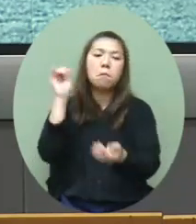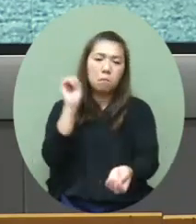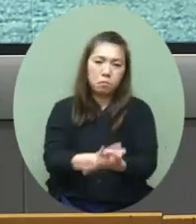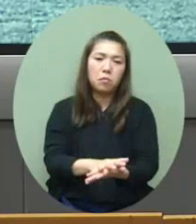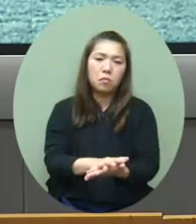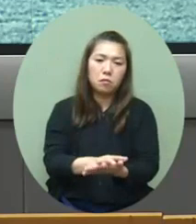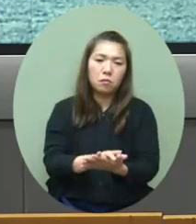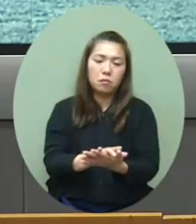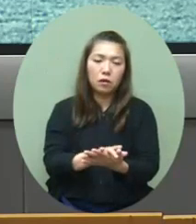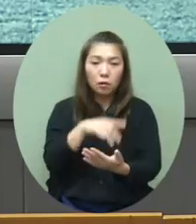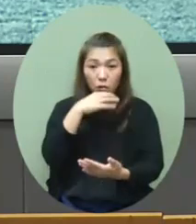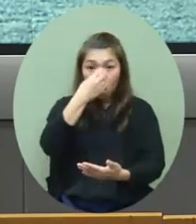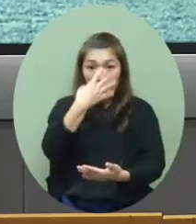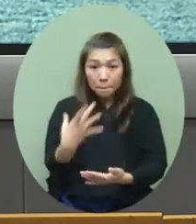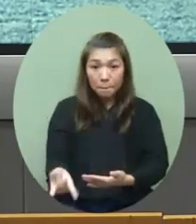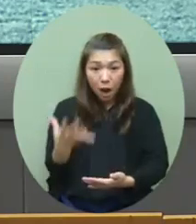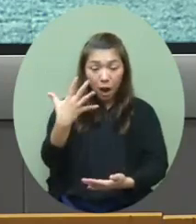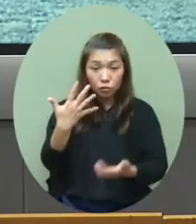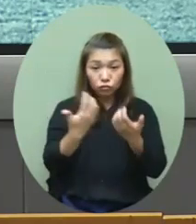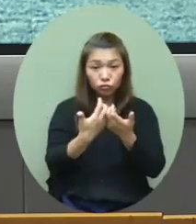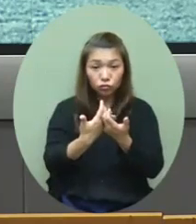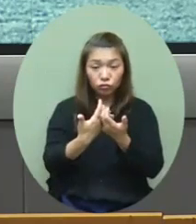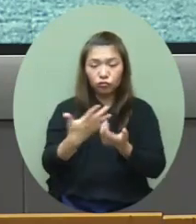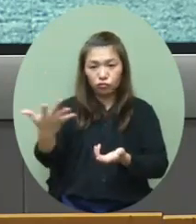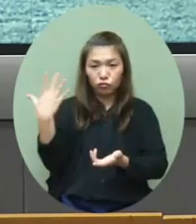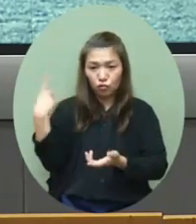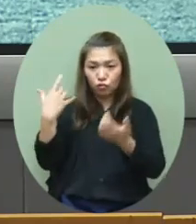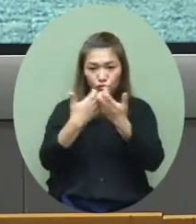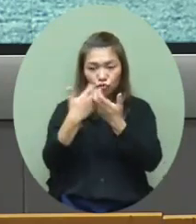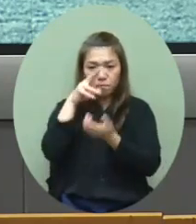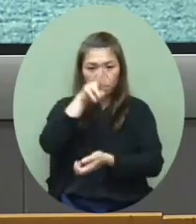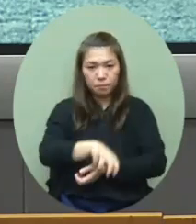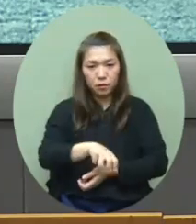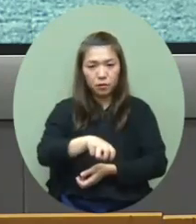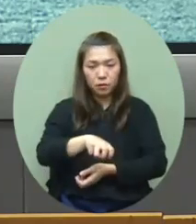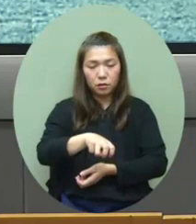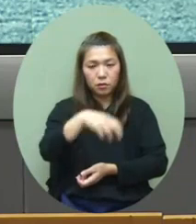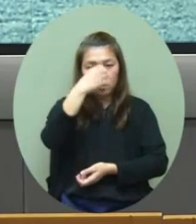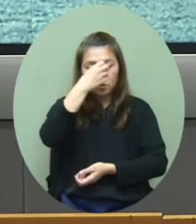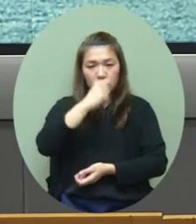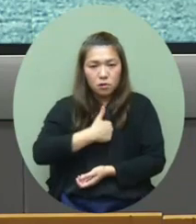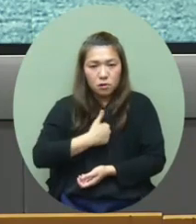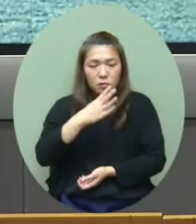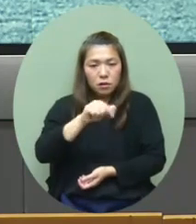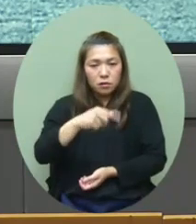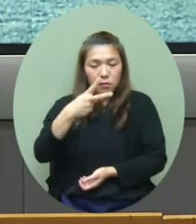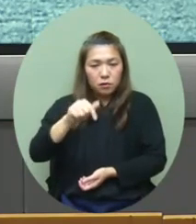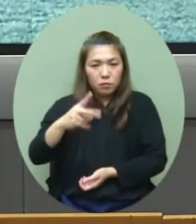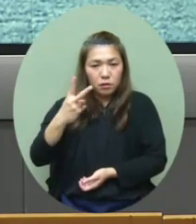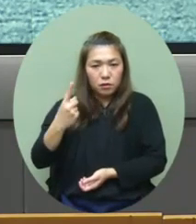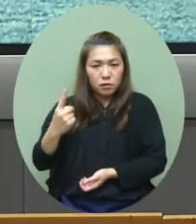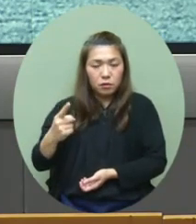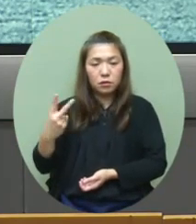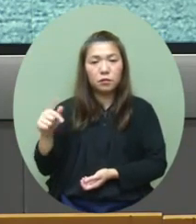如果在本地的個案來說昨天的數字在本地懷疑BA.2.1、2.